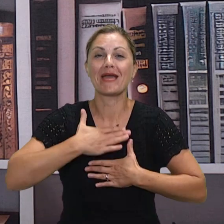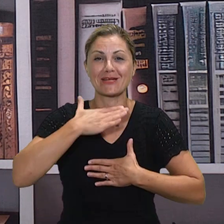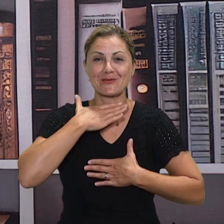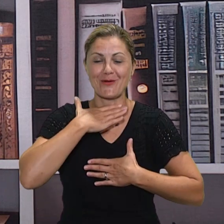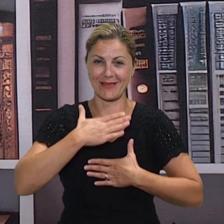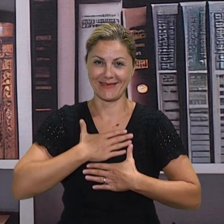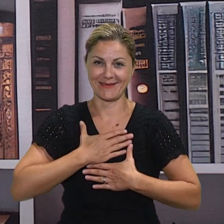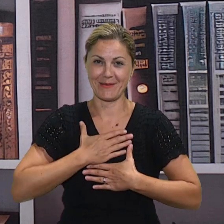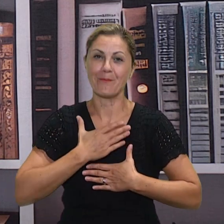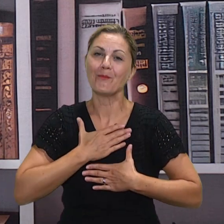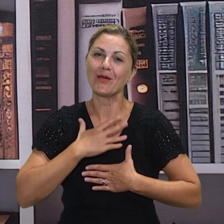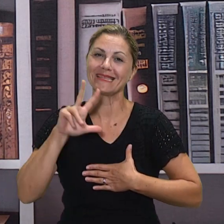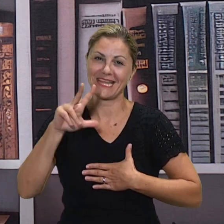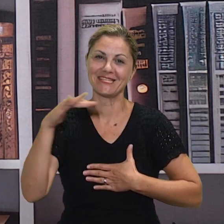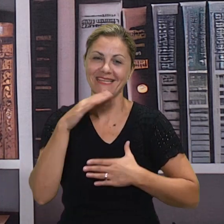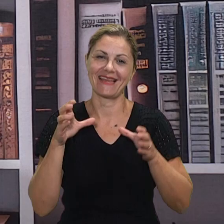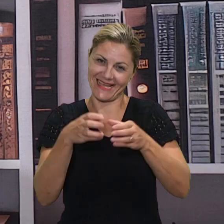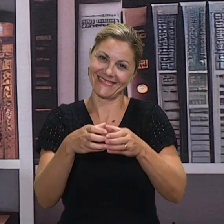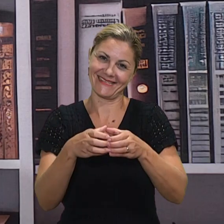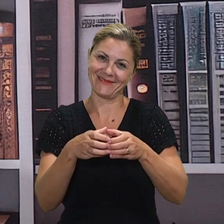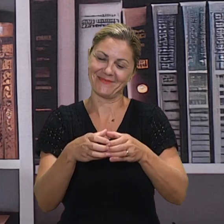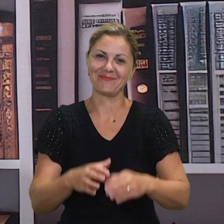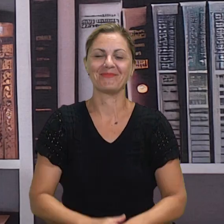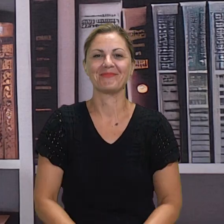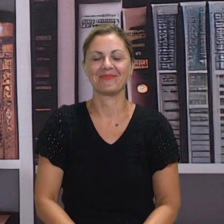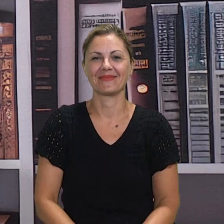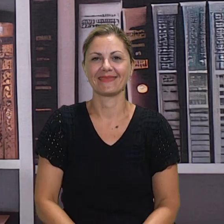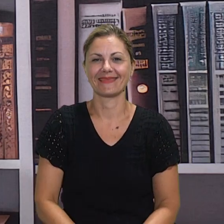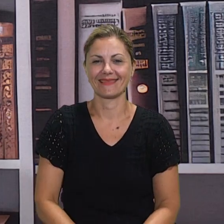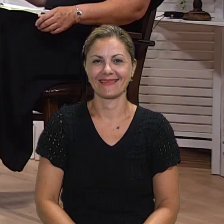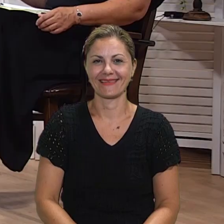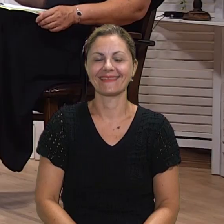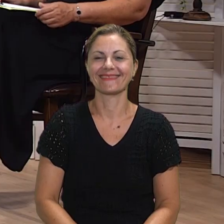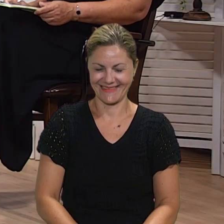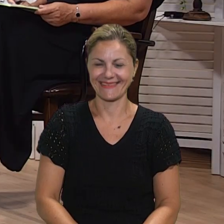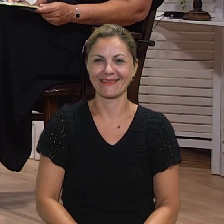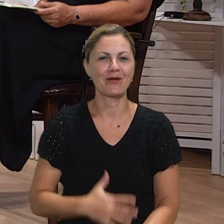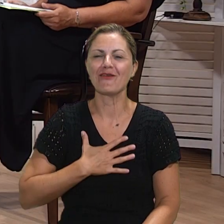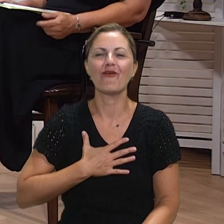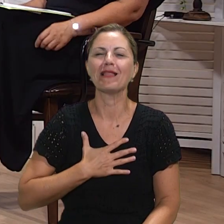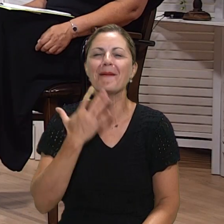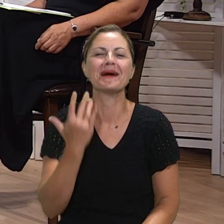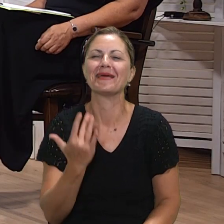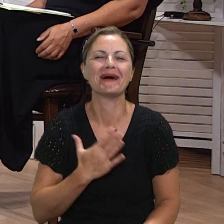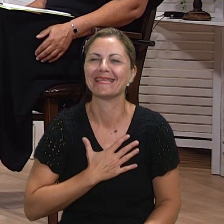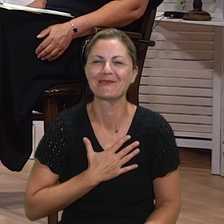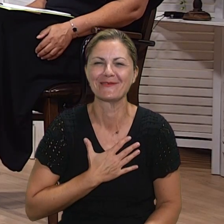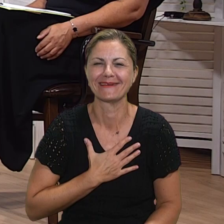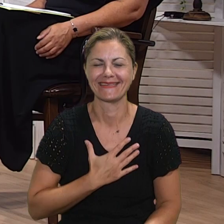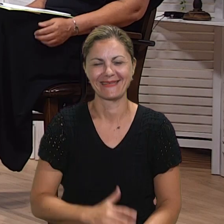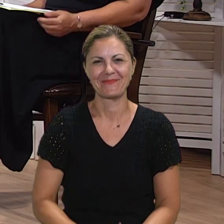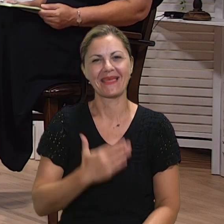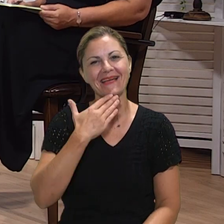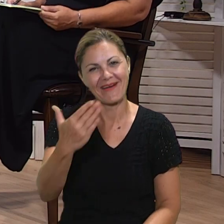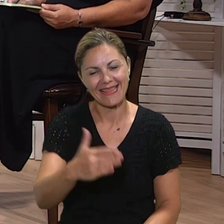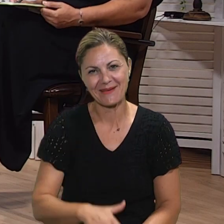Osnovne škole Kraljice Elene i posleno moj treći C rad. Koji sad rade kao matematiku. Tako je. Koji sigurno rade sada matematiku.